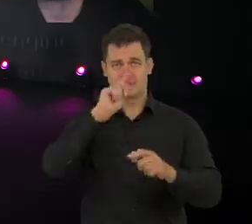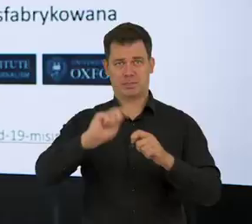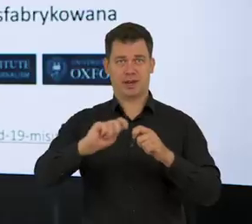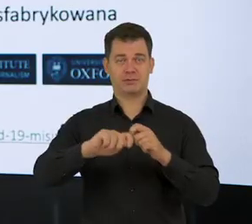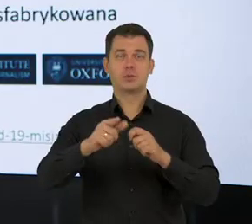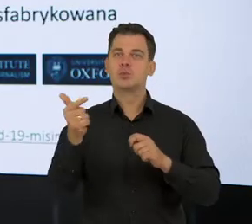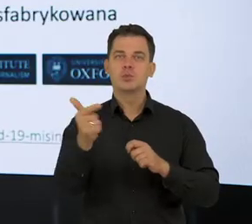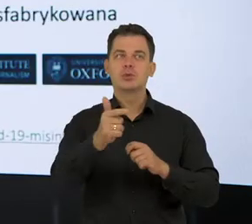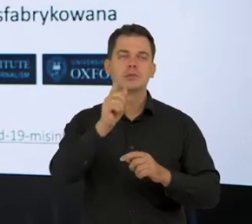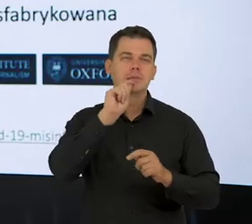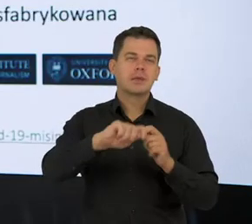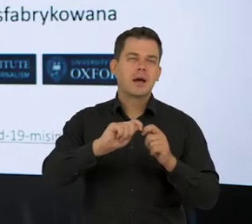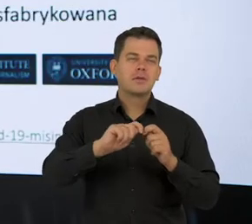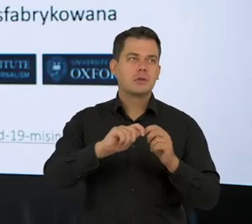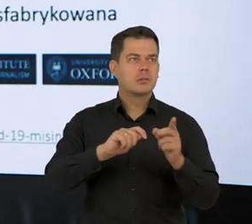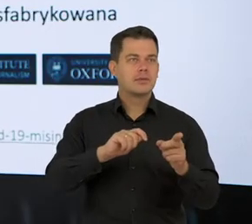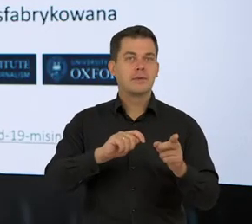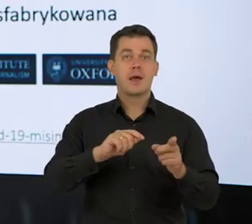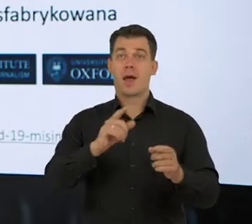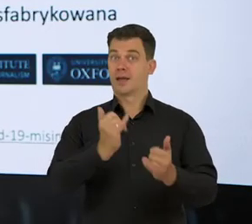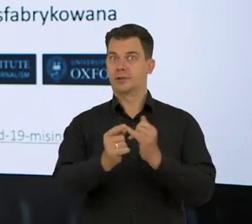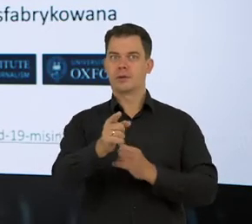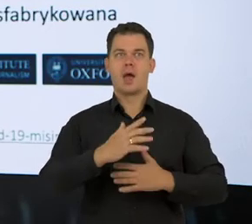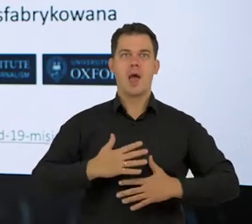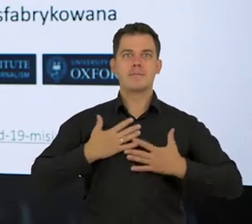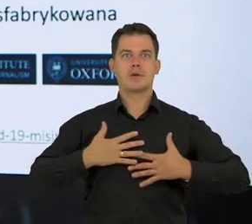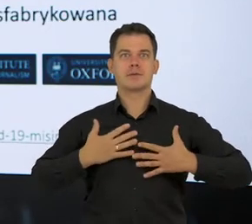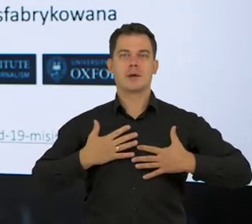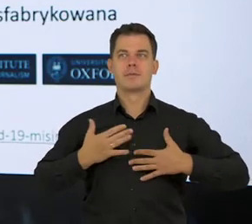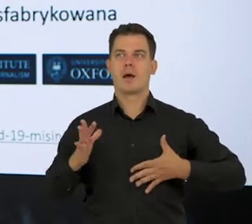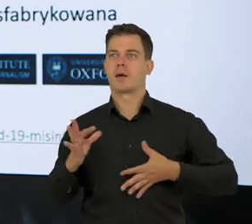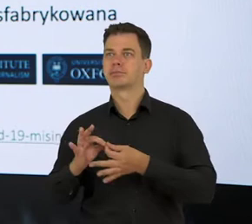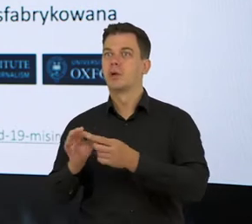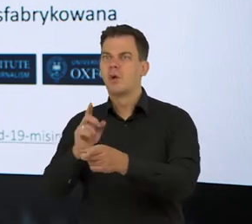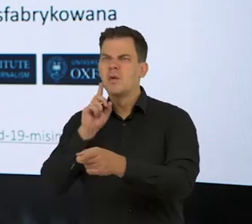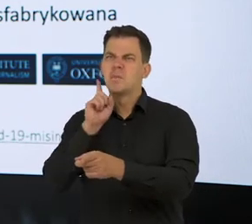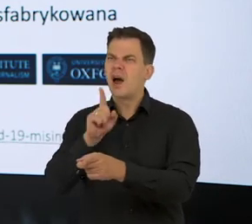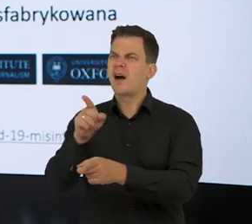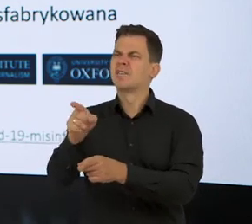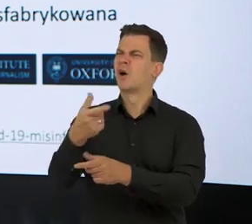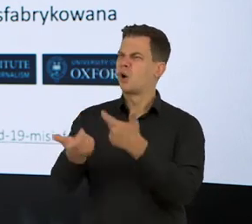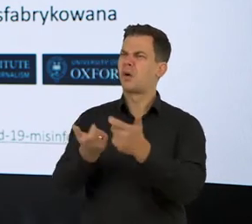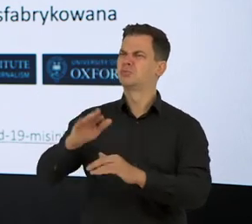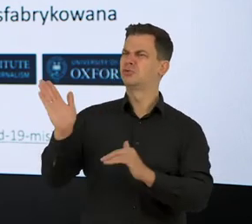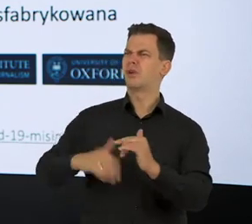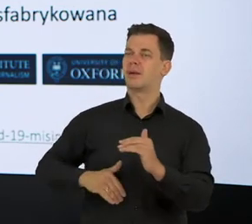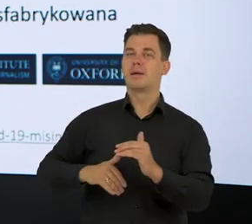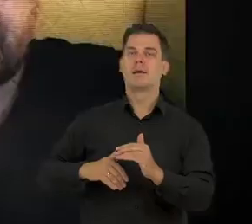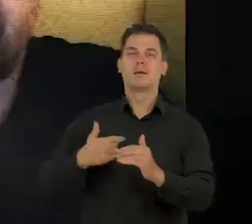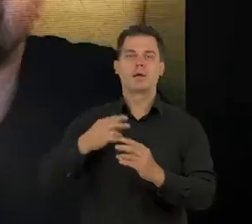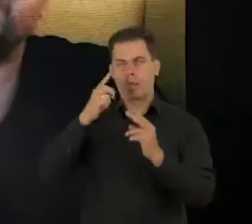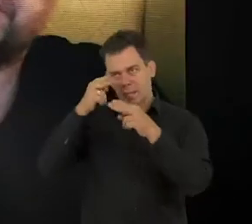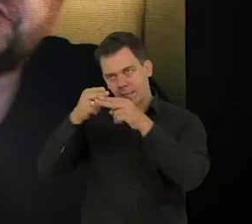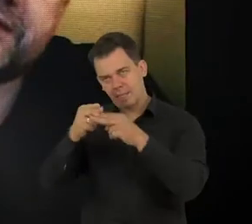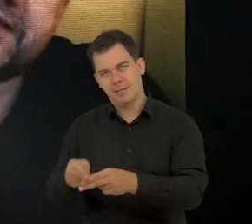żeby robić taki podstawowy fact-checking, ale jeżeli jesteśmy emocjonalnie zaangażowani po której stronie, no to właściwie przyjmujemy to z dobrodziejstwem